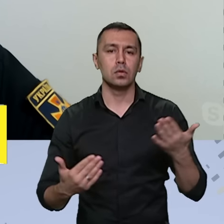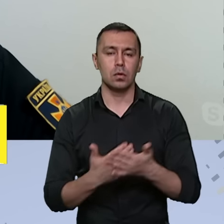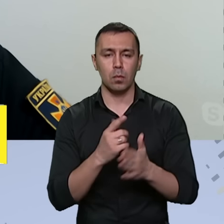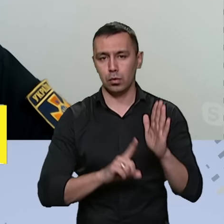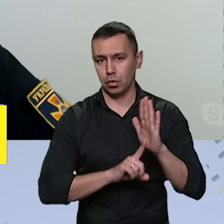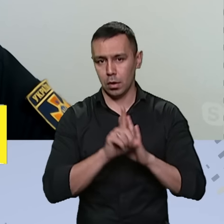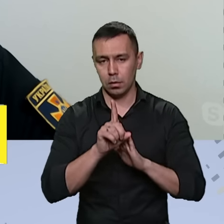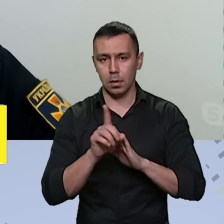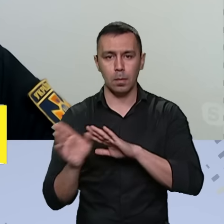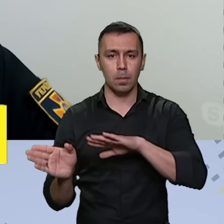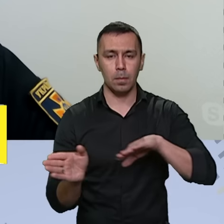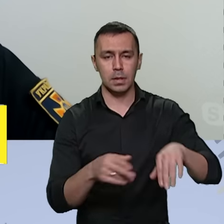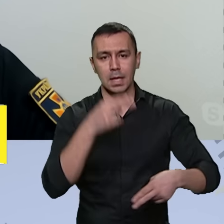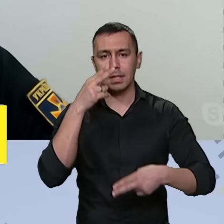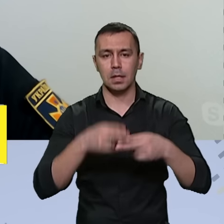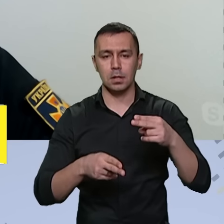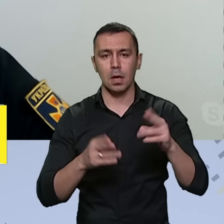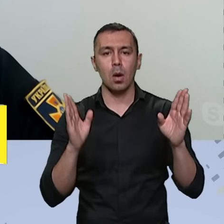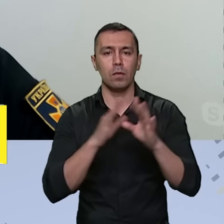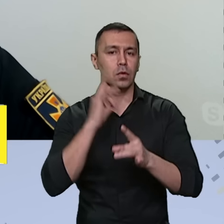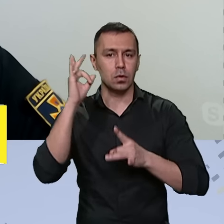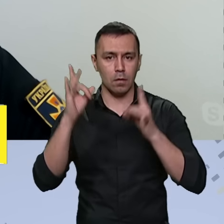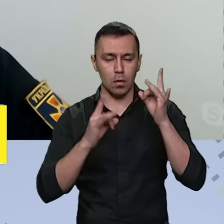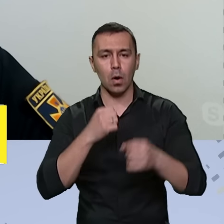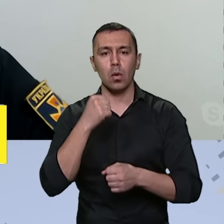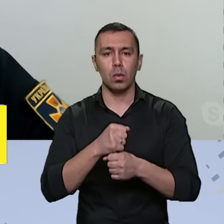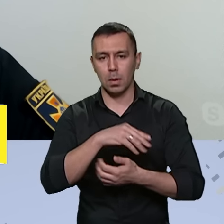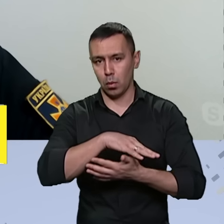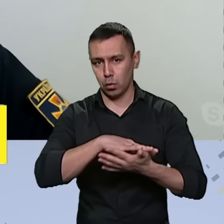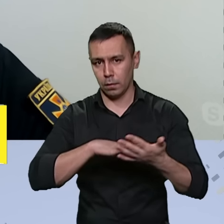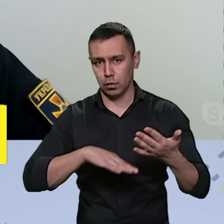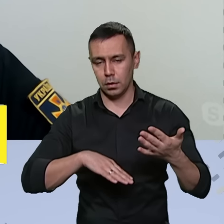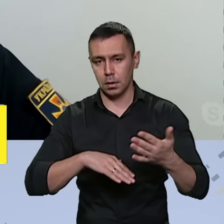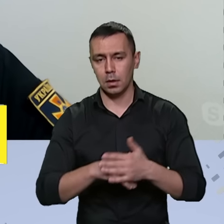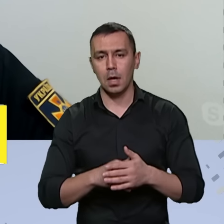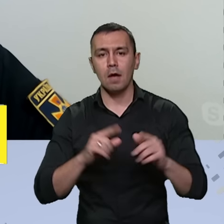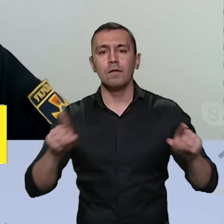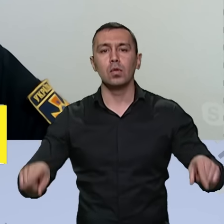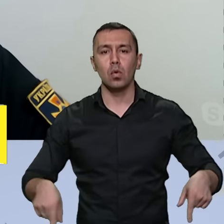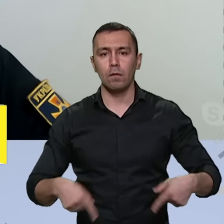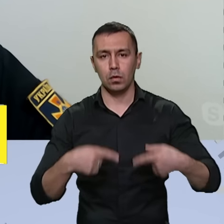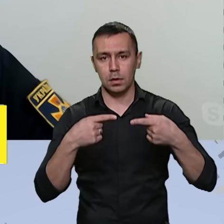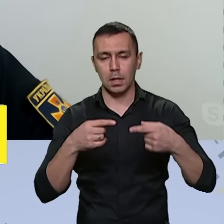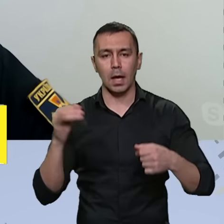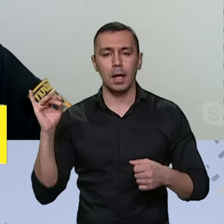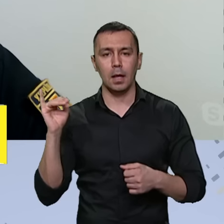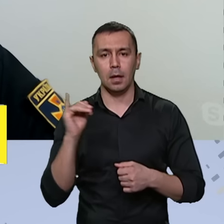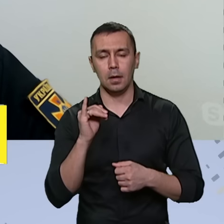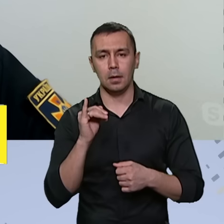приступають після закінчення повітряних тривог, роботи продовжуються, відновлюються і